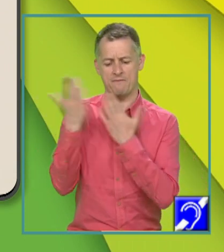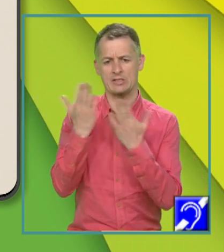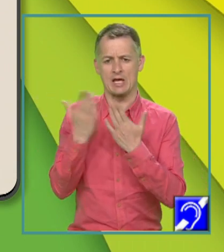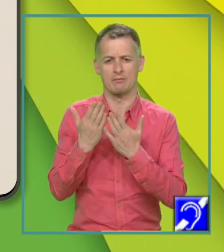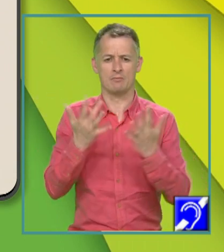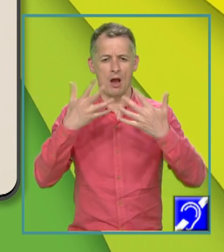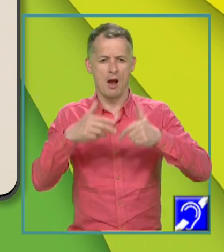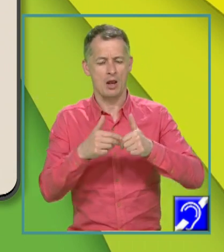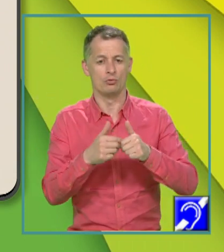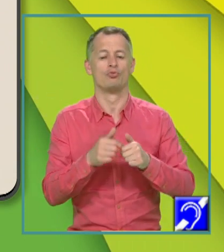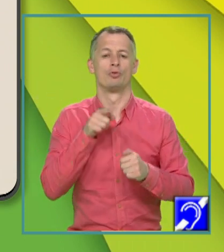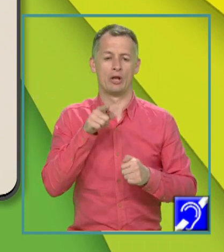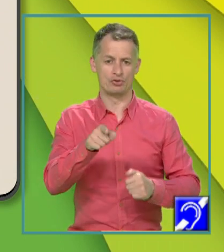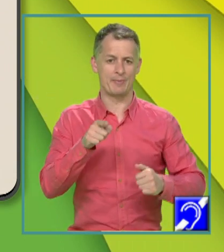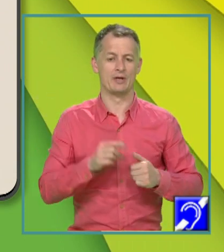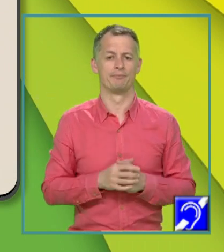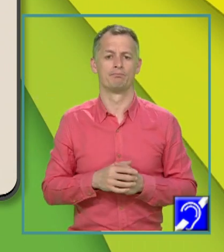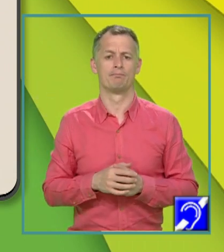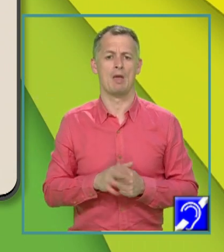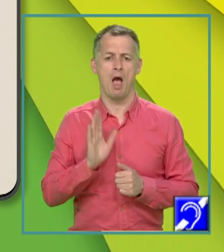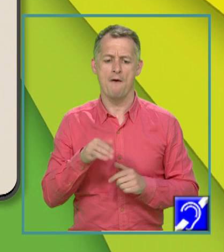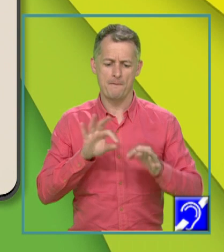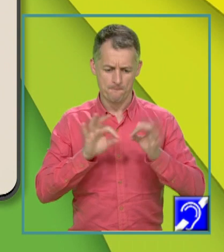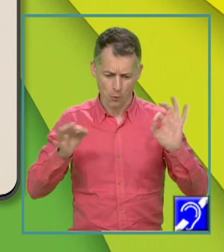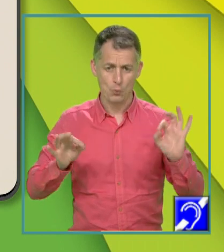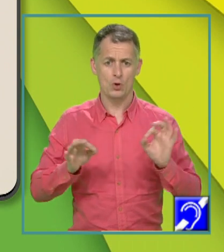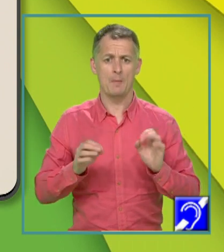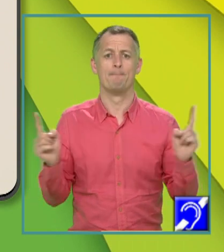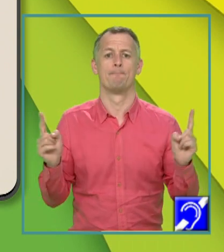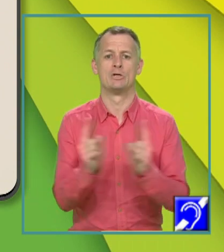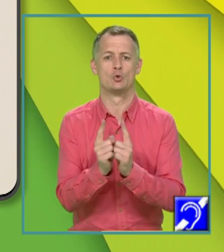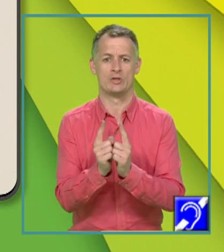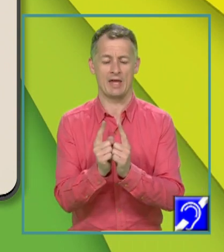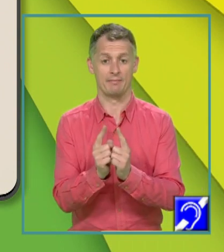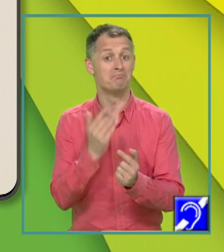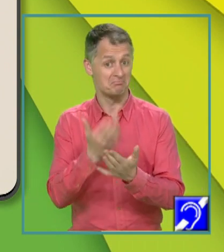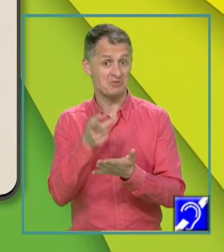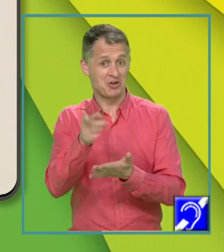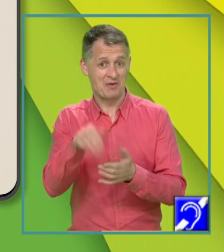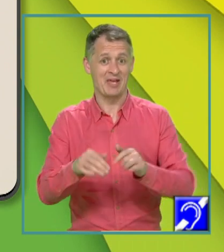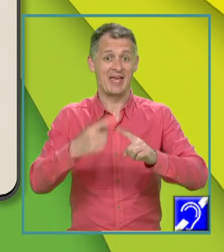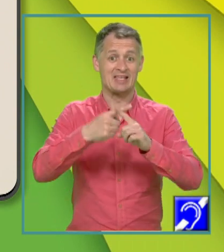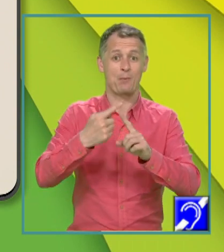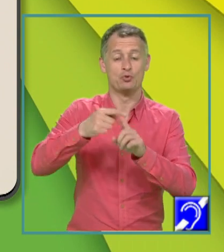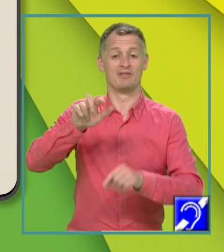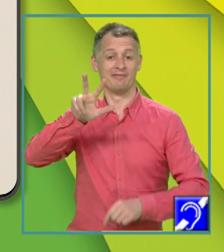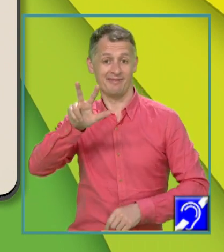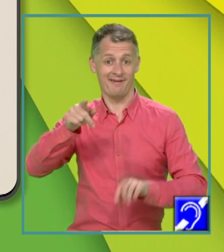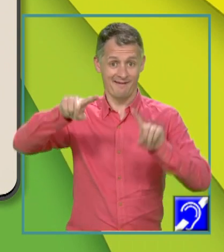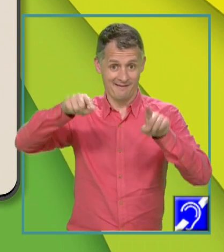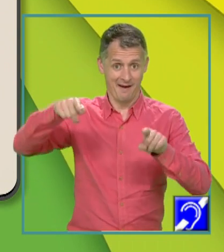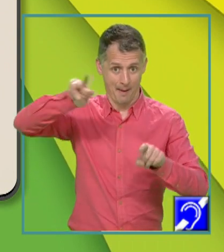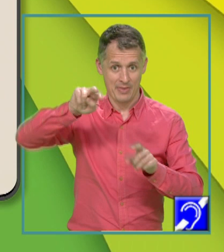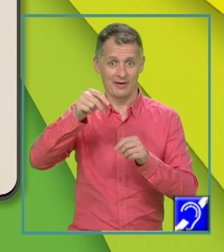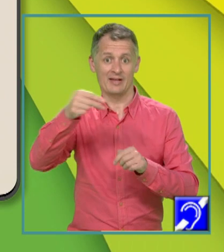calculul algebric, avem formule de calcul prescurtat. Și aici vom avea x plus 3 la pătrat, va fi